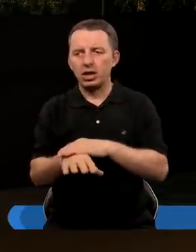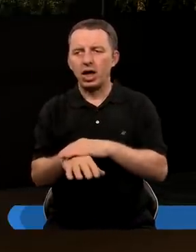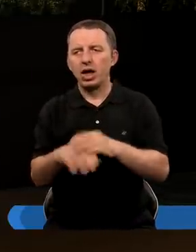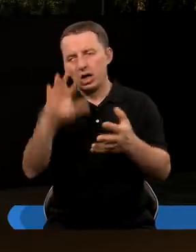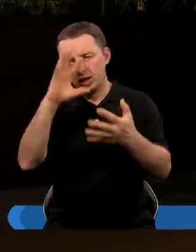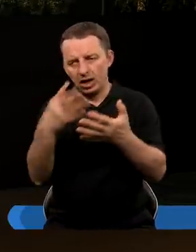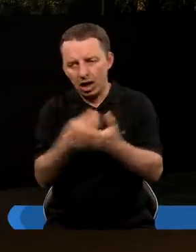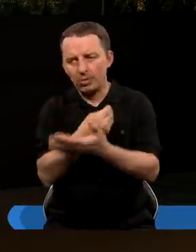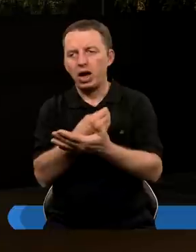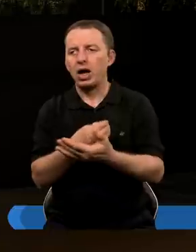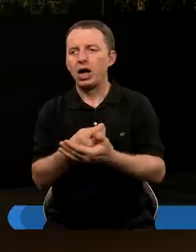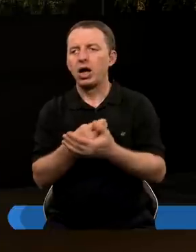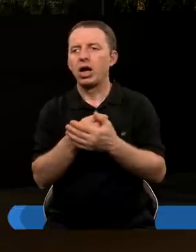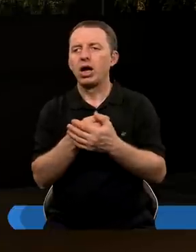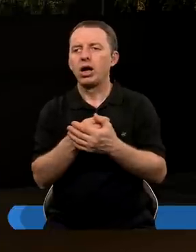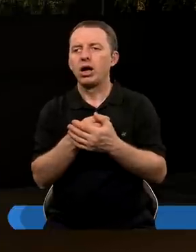ze srebra,